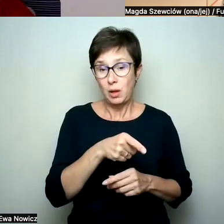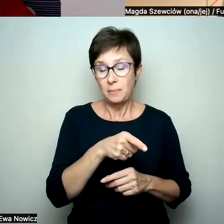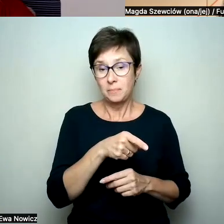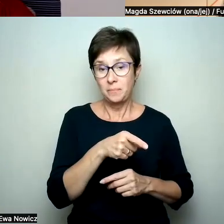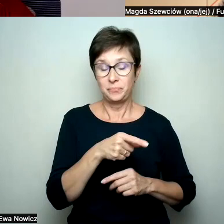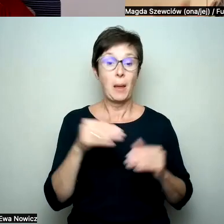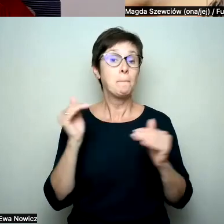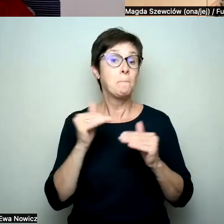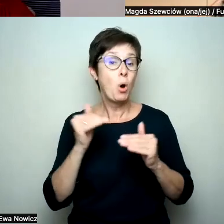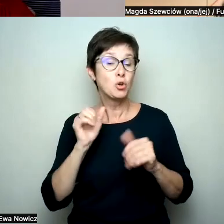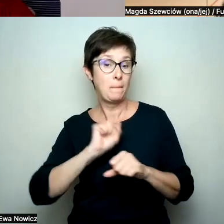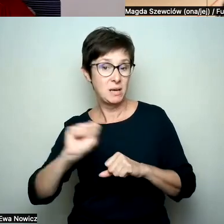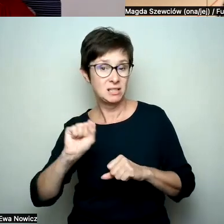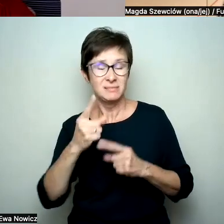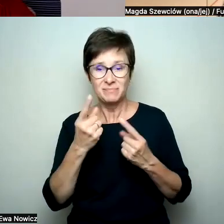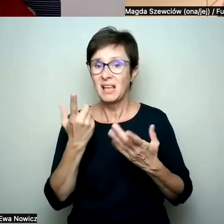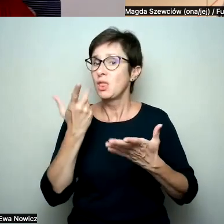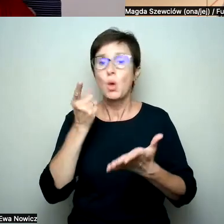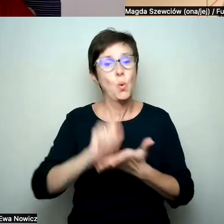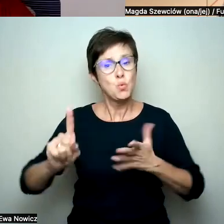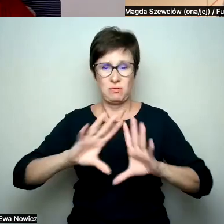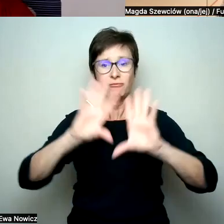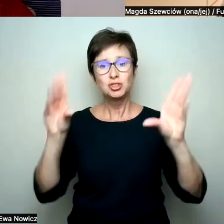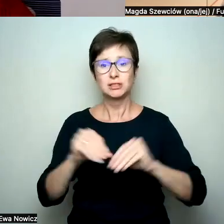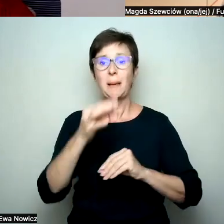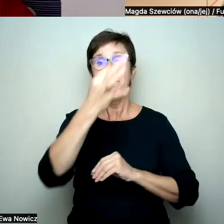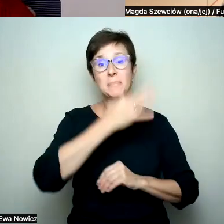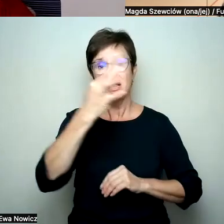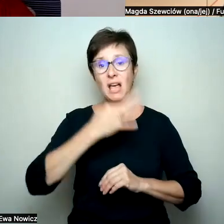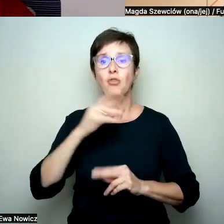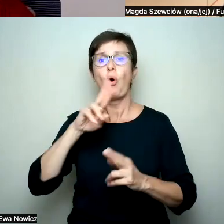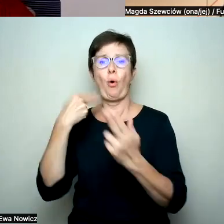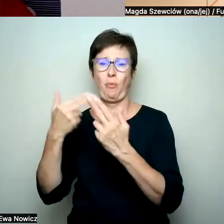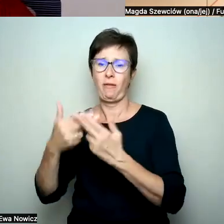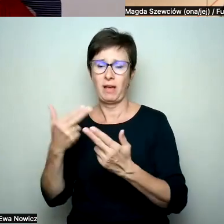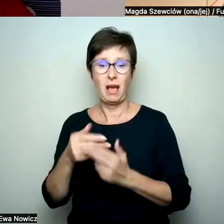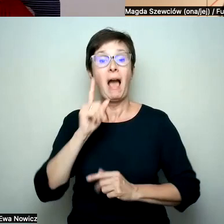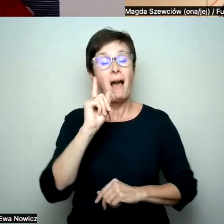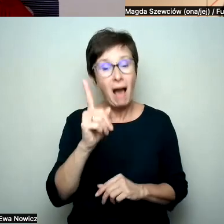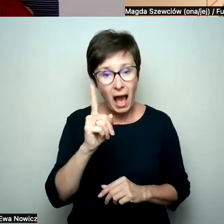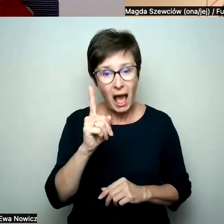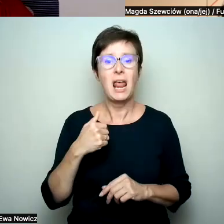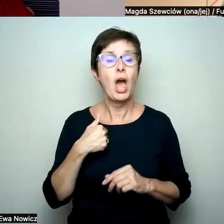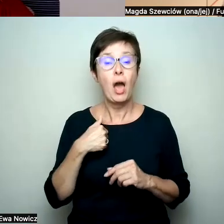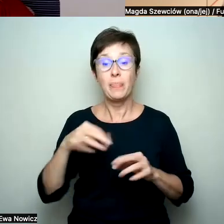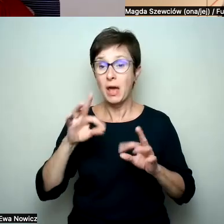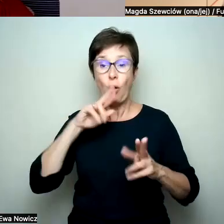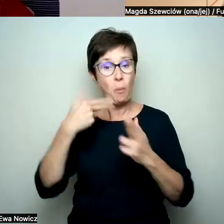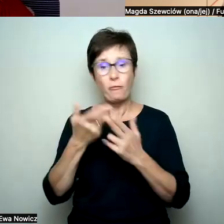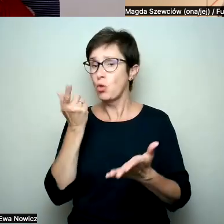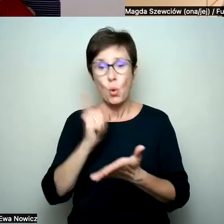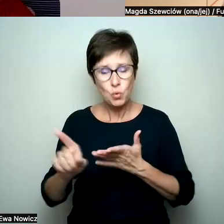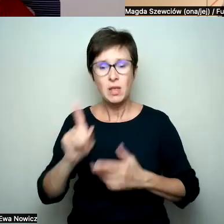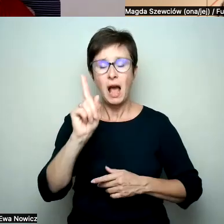też tak być, że się nie uda nam na nie wszystkie odpowiedzi. To uprzedzam, co nie znaczy, że nie otrzymacie odpowiedzi, bo